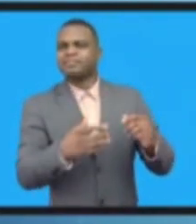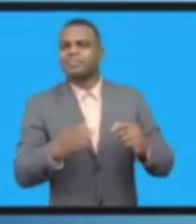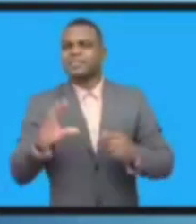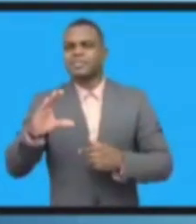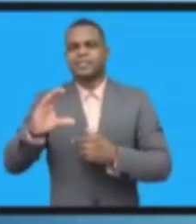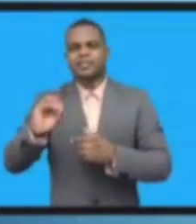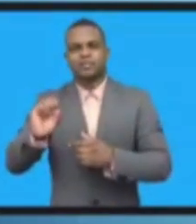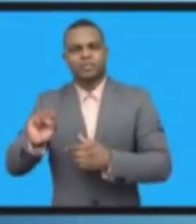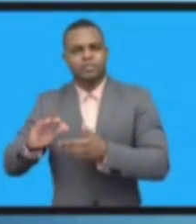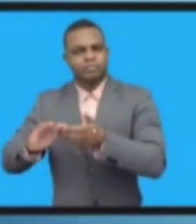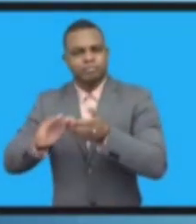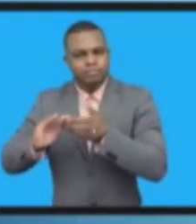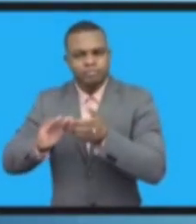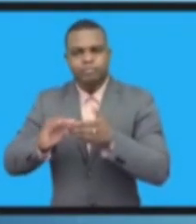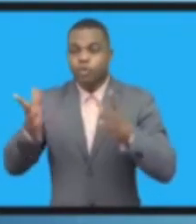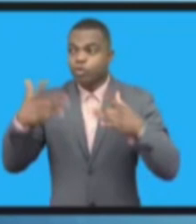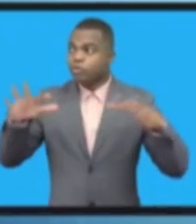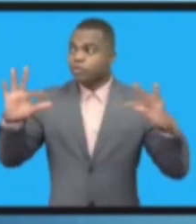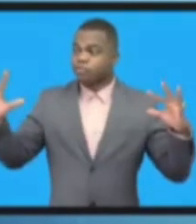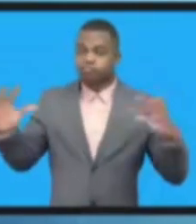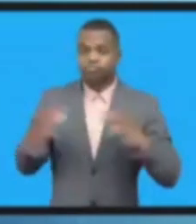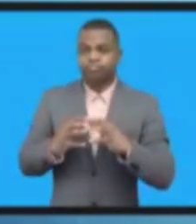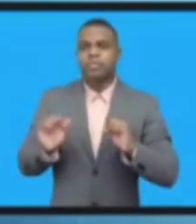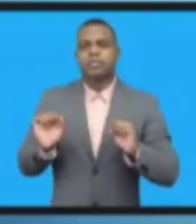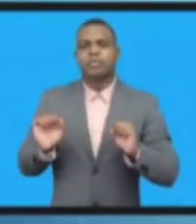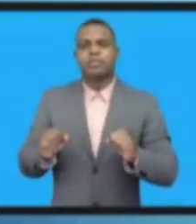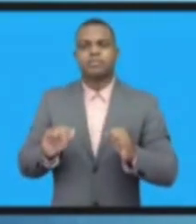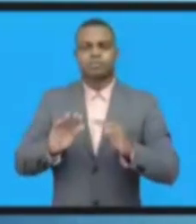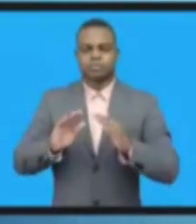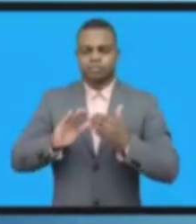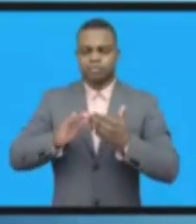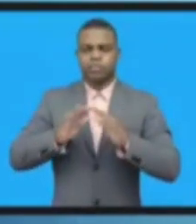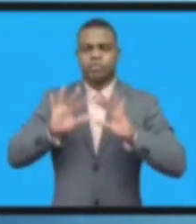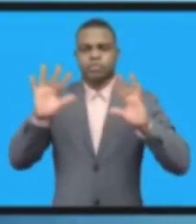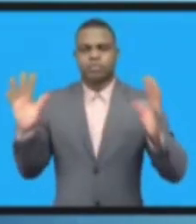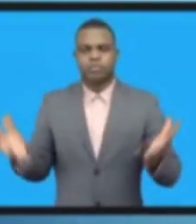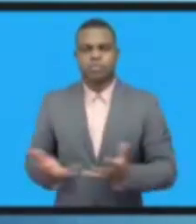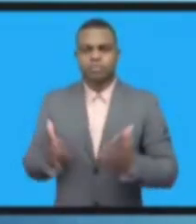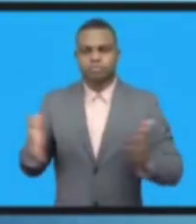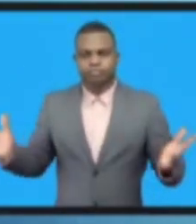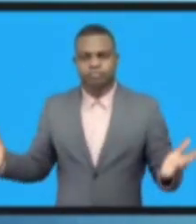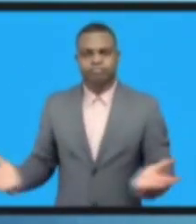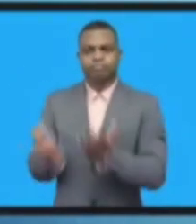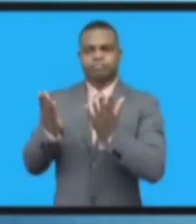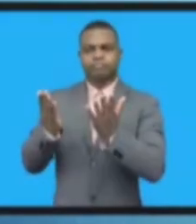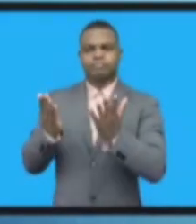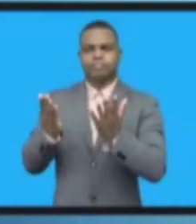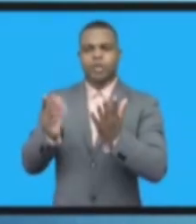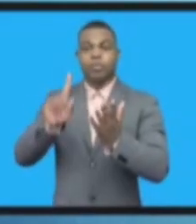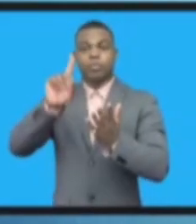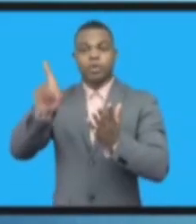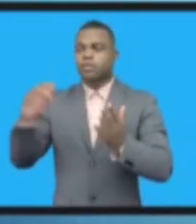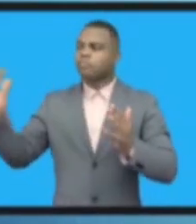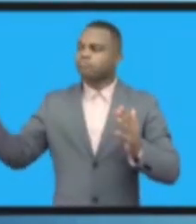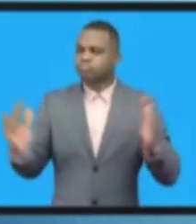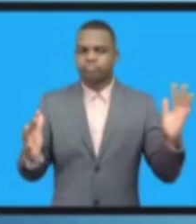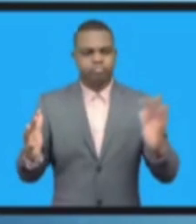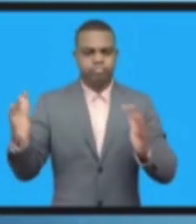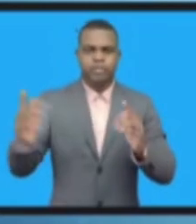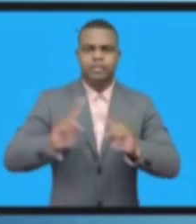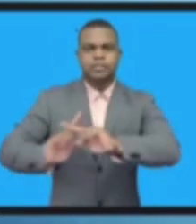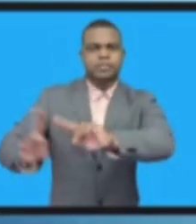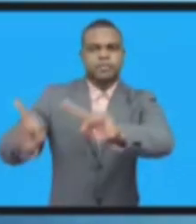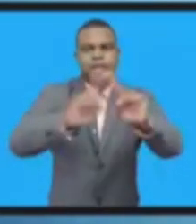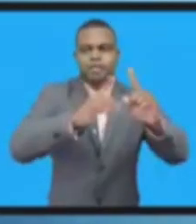частный сектор и отрасль, именно они могут привести все эти голоса вместе. Наша